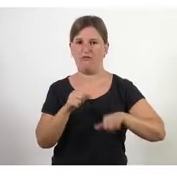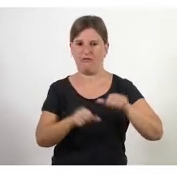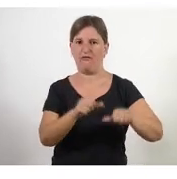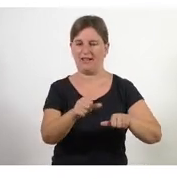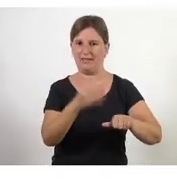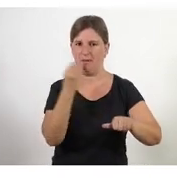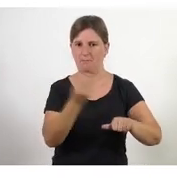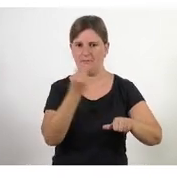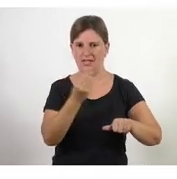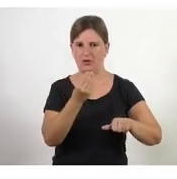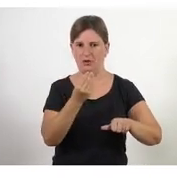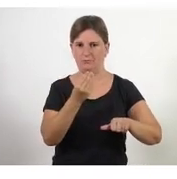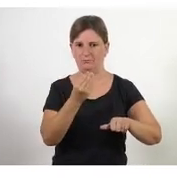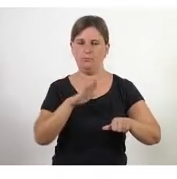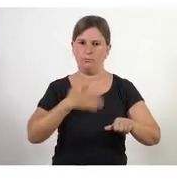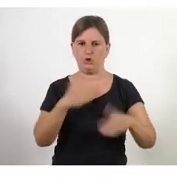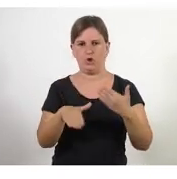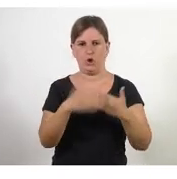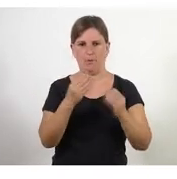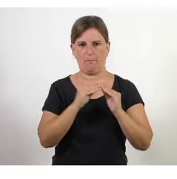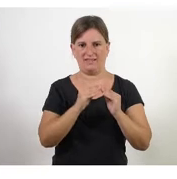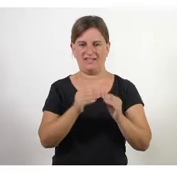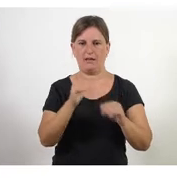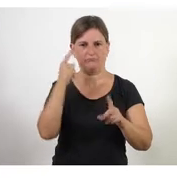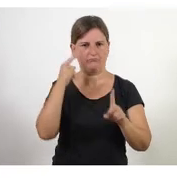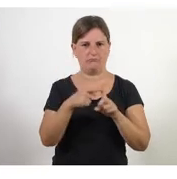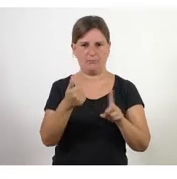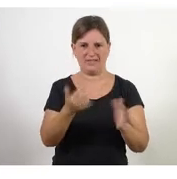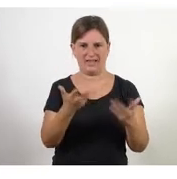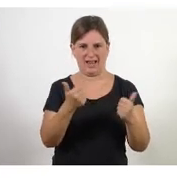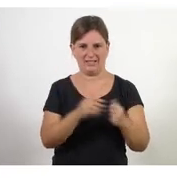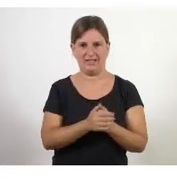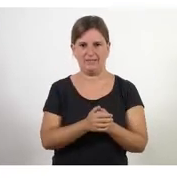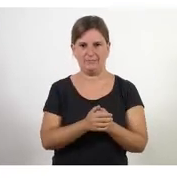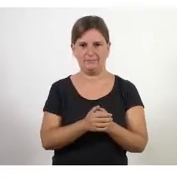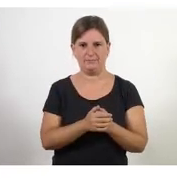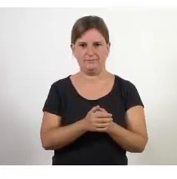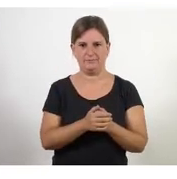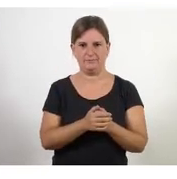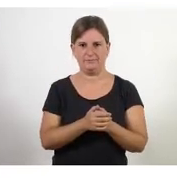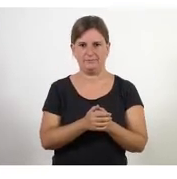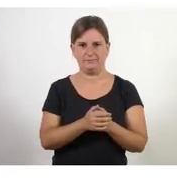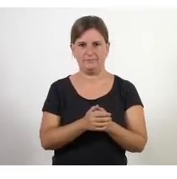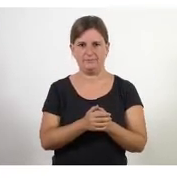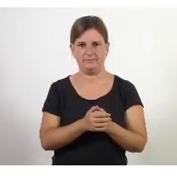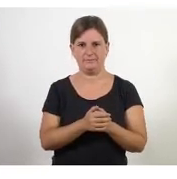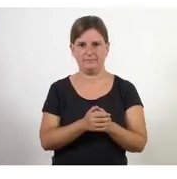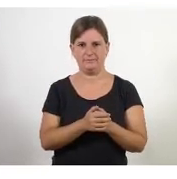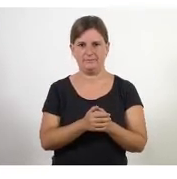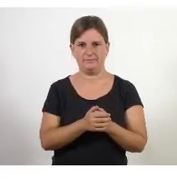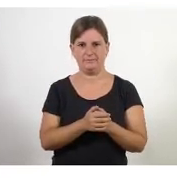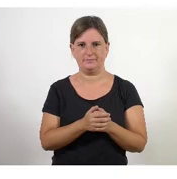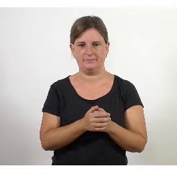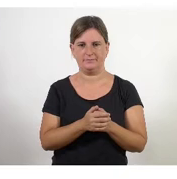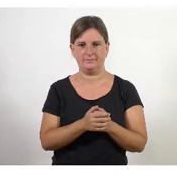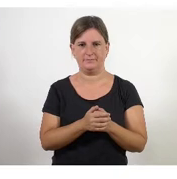àrea de millora pots començar a fer coses per ser més àgil com a organització aquí a la part d